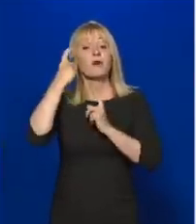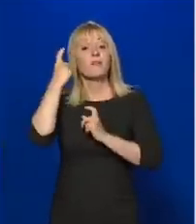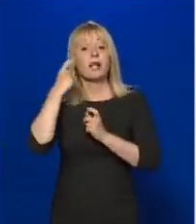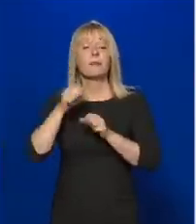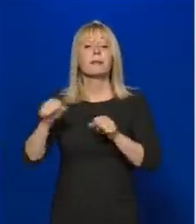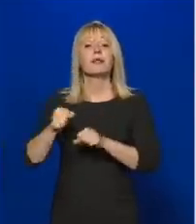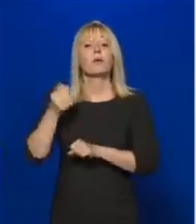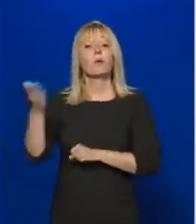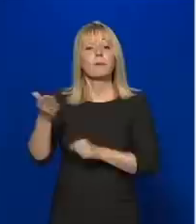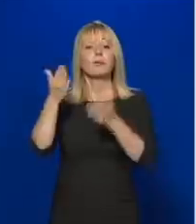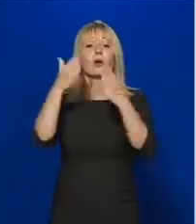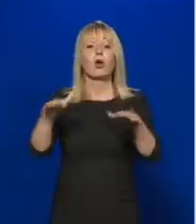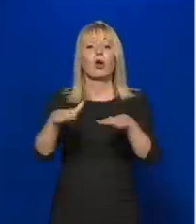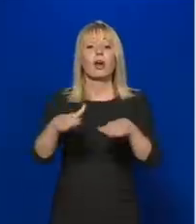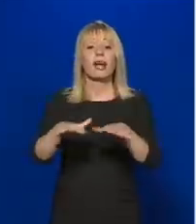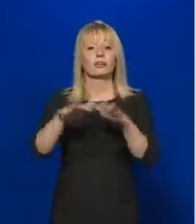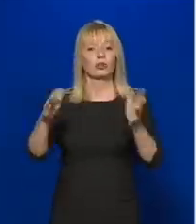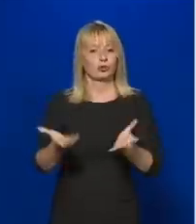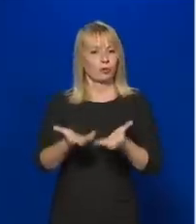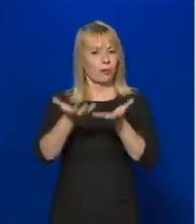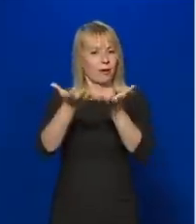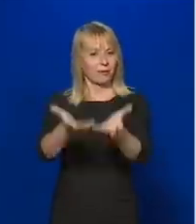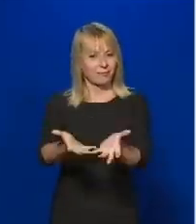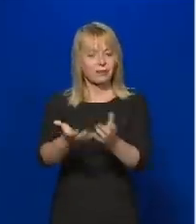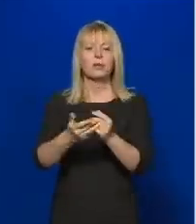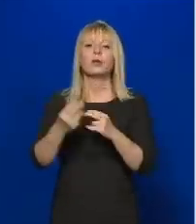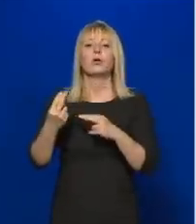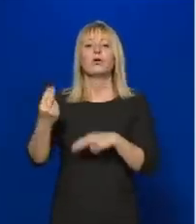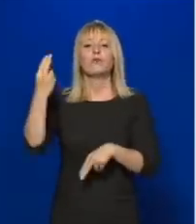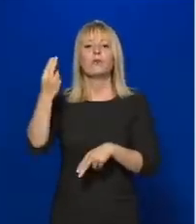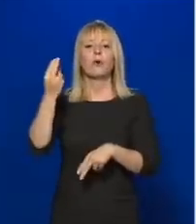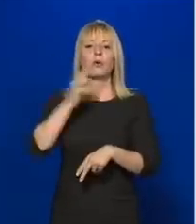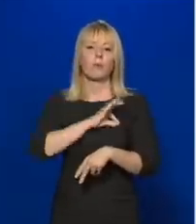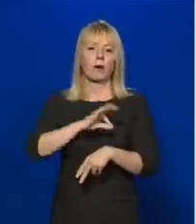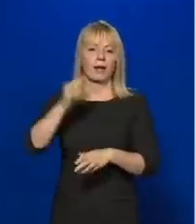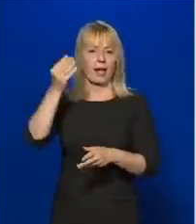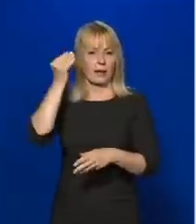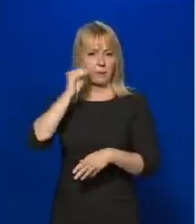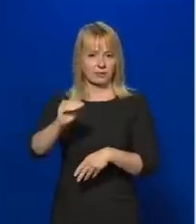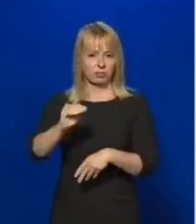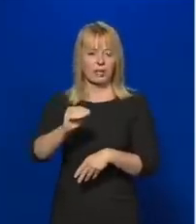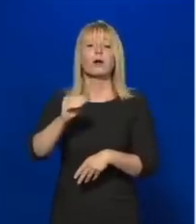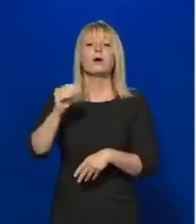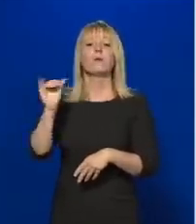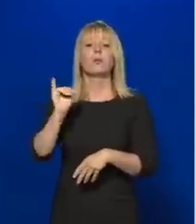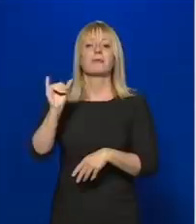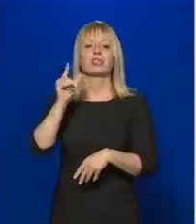kormánynak a karácsony csomagról? A főpolgármester égyezte Budapest risztárt tervről.